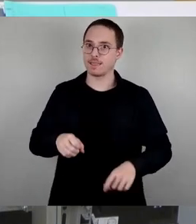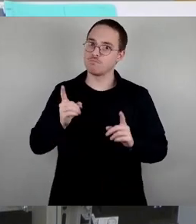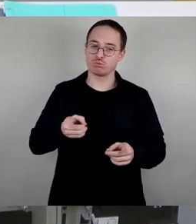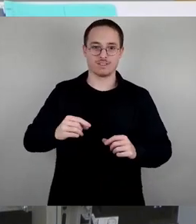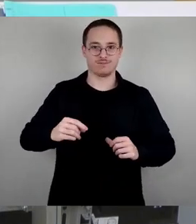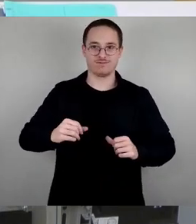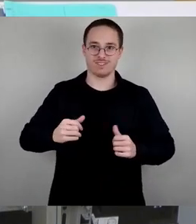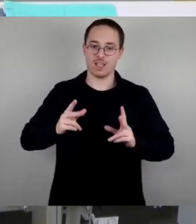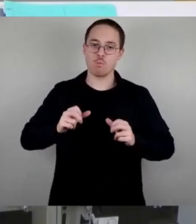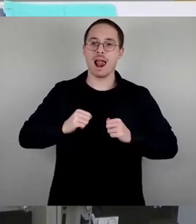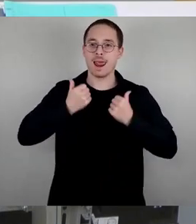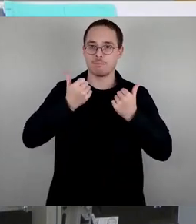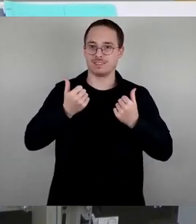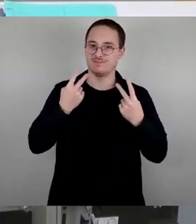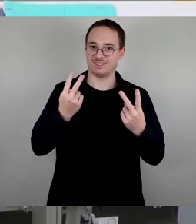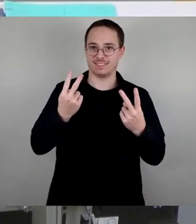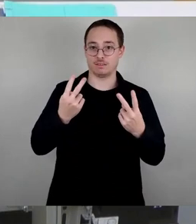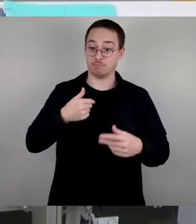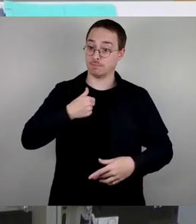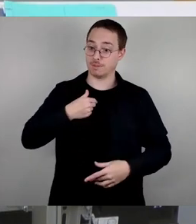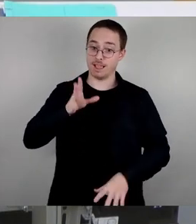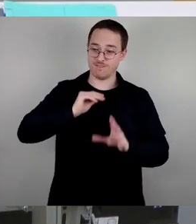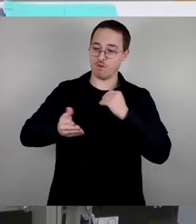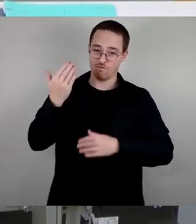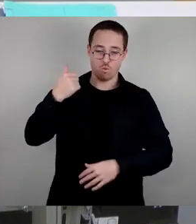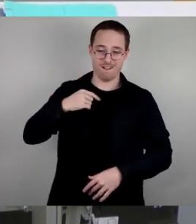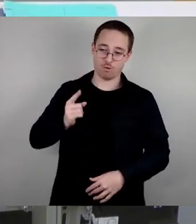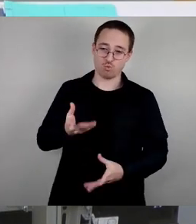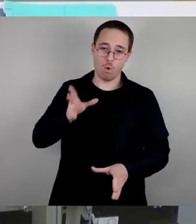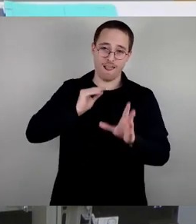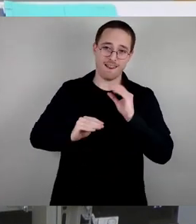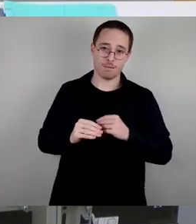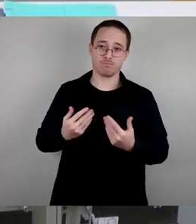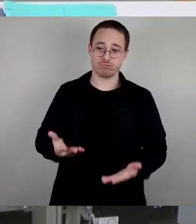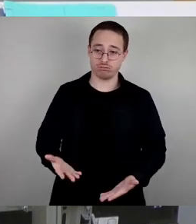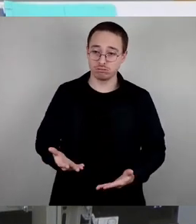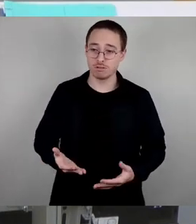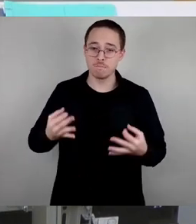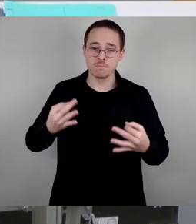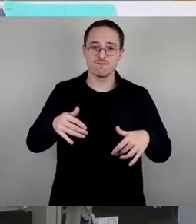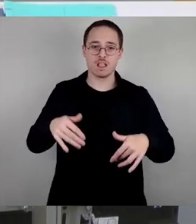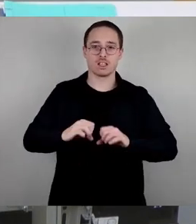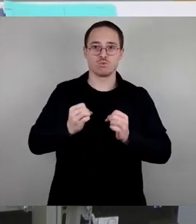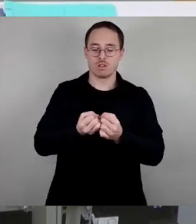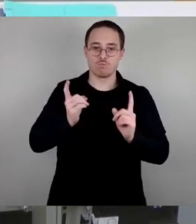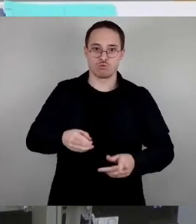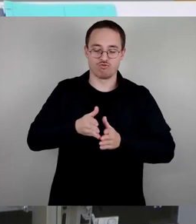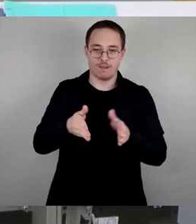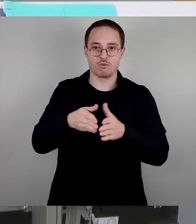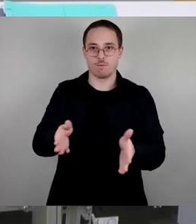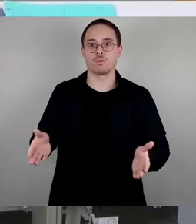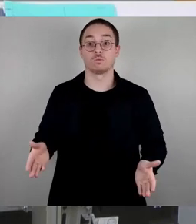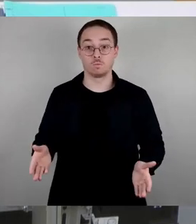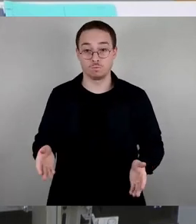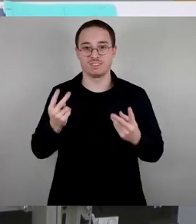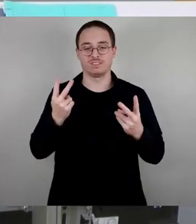eine Situation dieser Art kommen kann, als man sich das vorstellen kann. Und deshalb bekennt sich natürlich auch die SPD-Fraktion zum Erhalt, zur Sanierung und